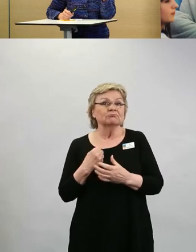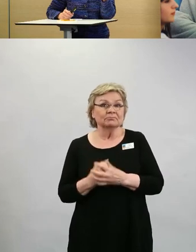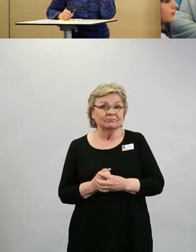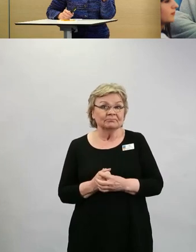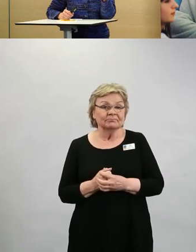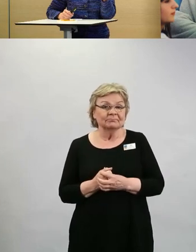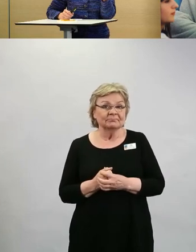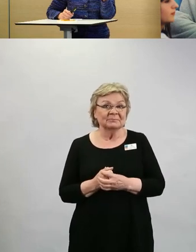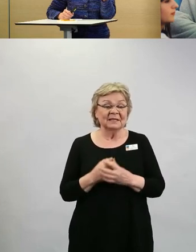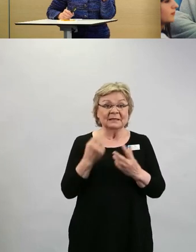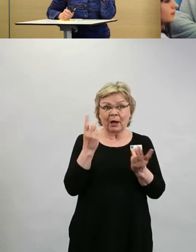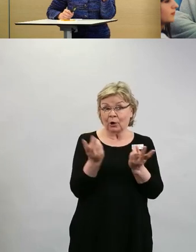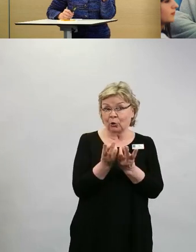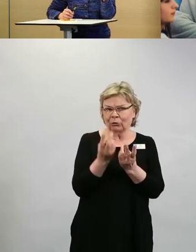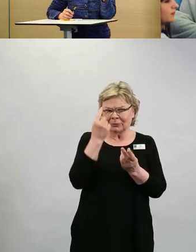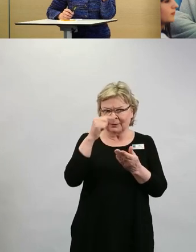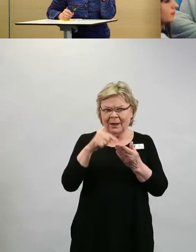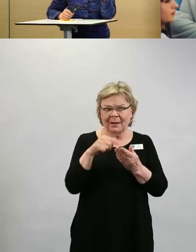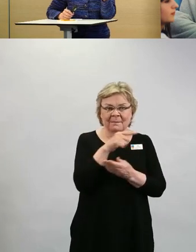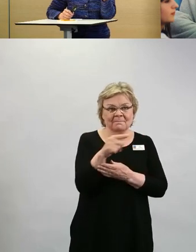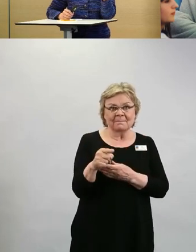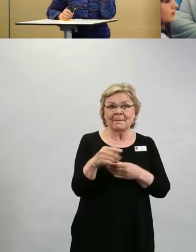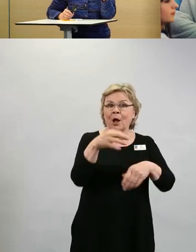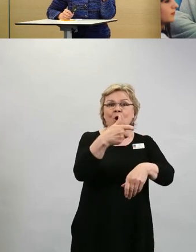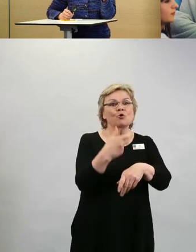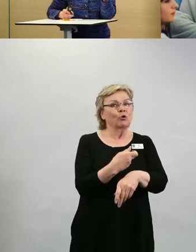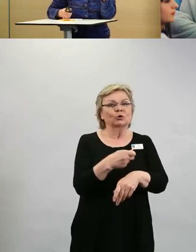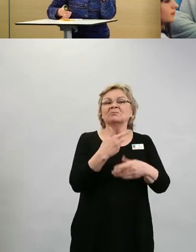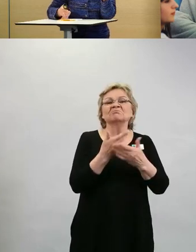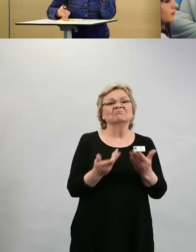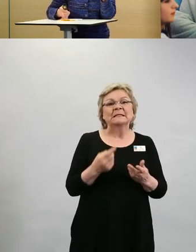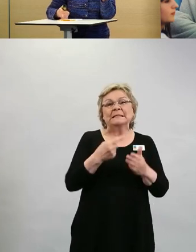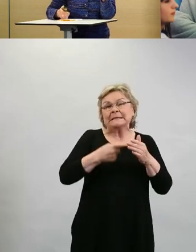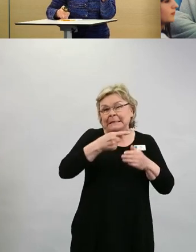Mikään rokote ei siis ole sataprosenttinen teholtaan.